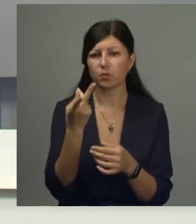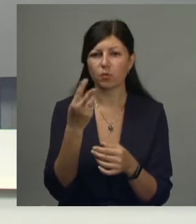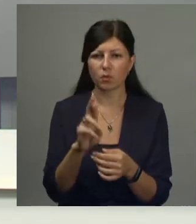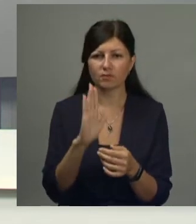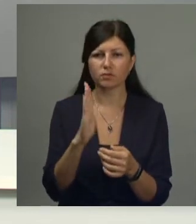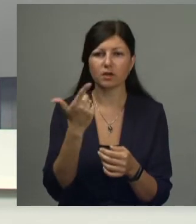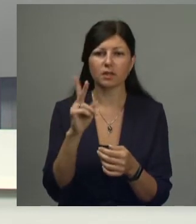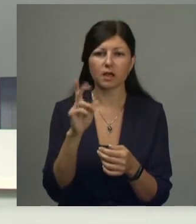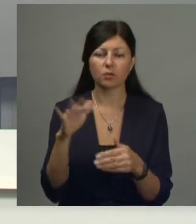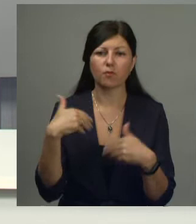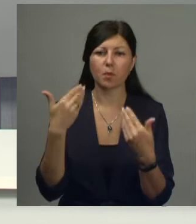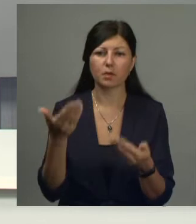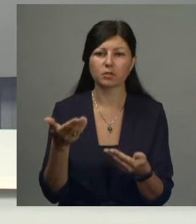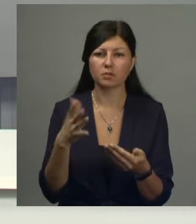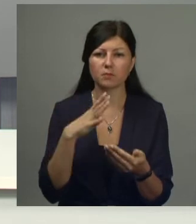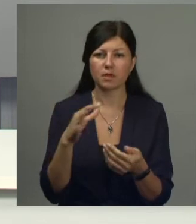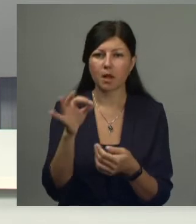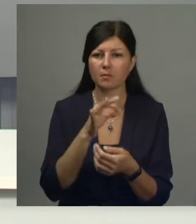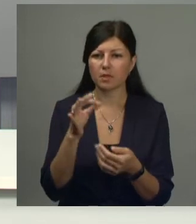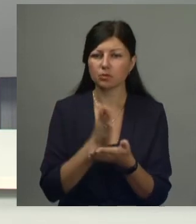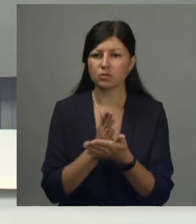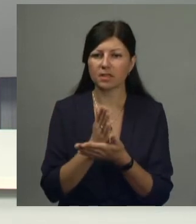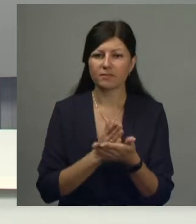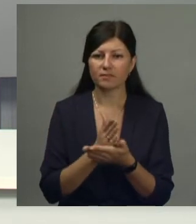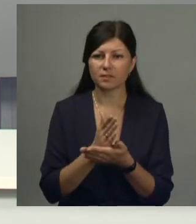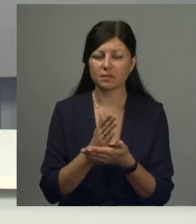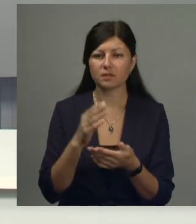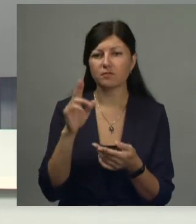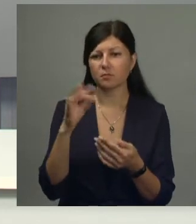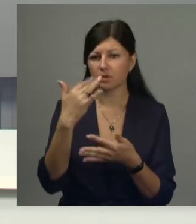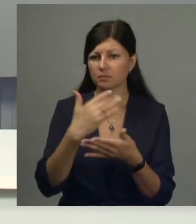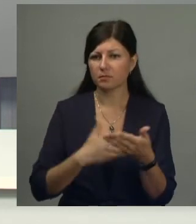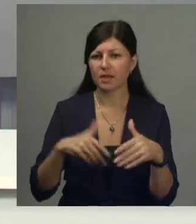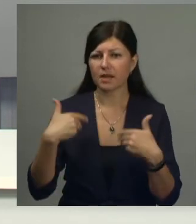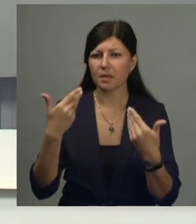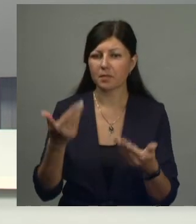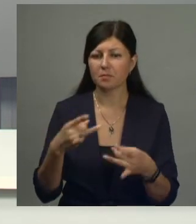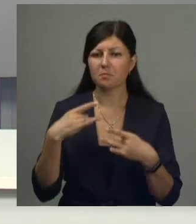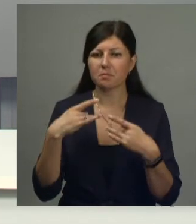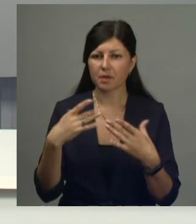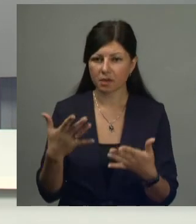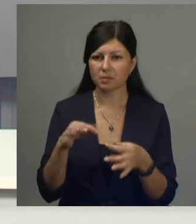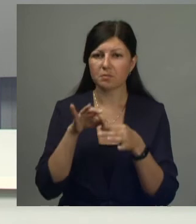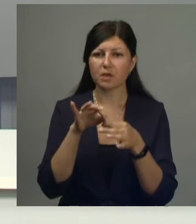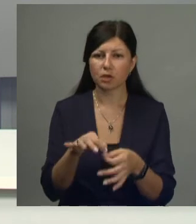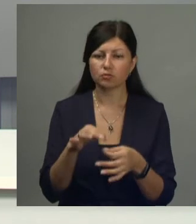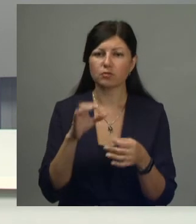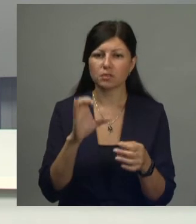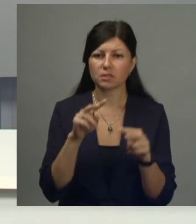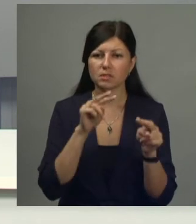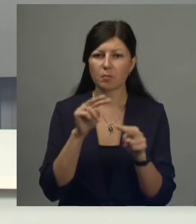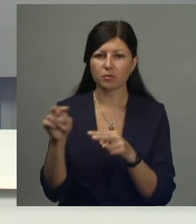Вячеславу Гладкову обращался областной совет ветеранов. Согласно рекомендациям Роспотребнадзора праздник тогда прошел с соблюдением